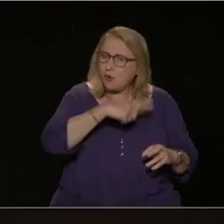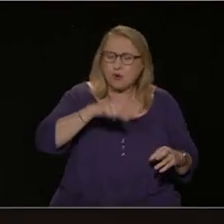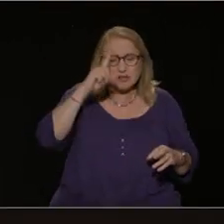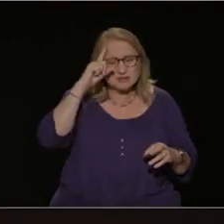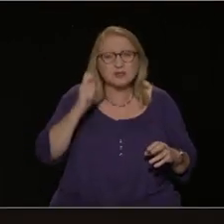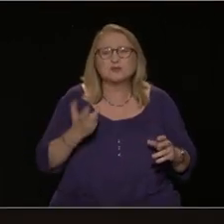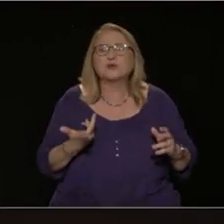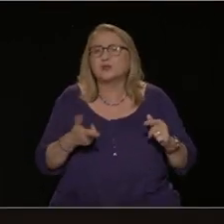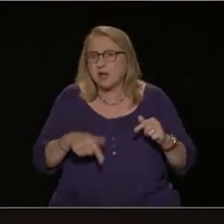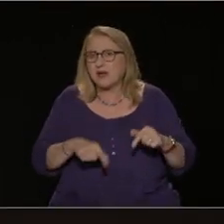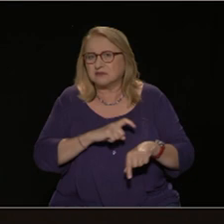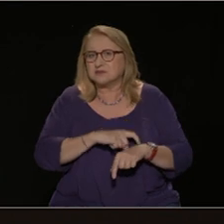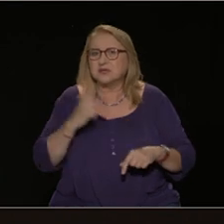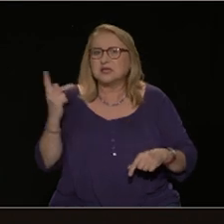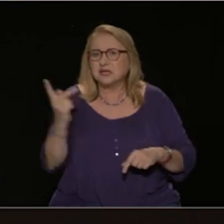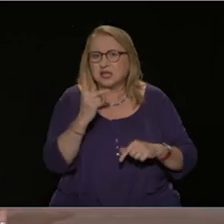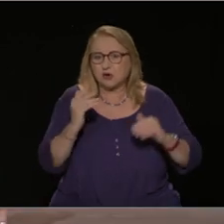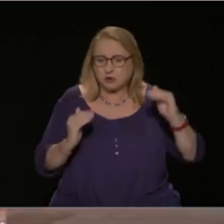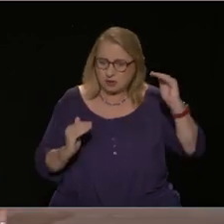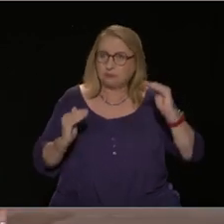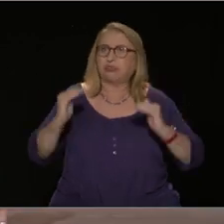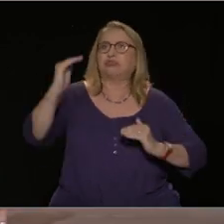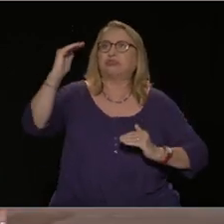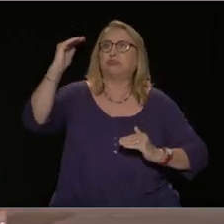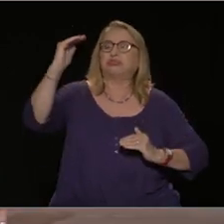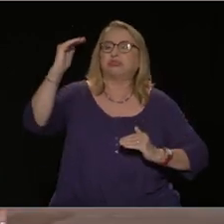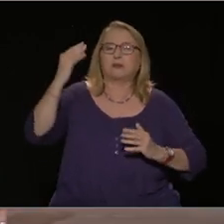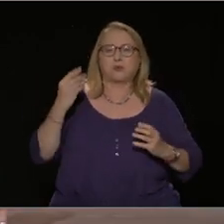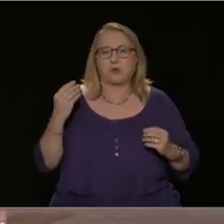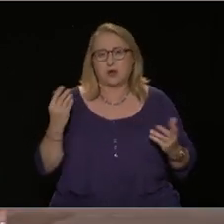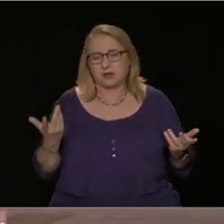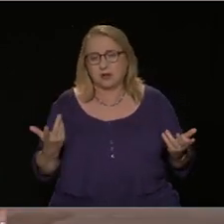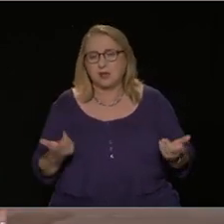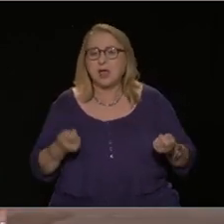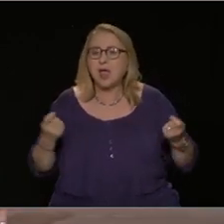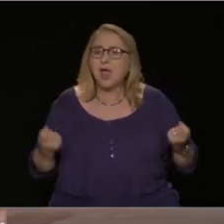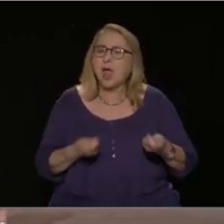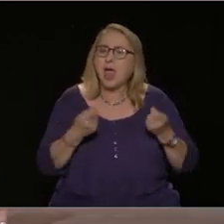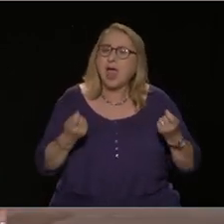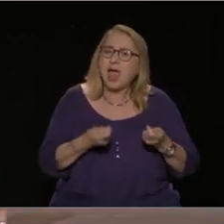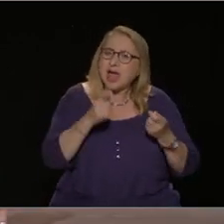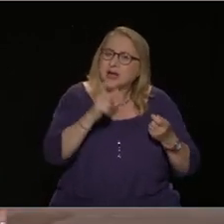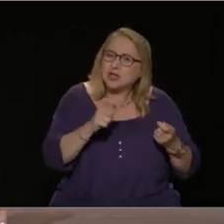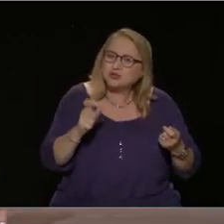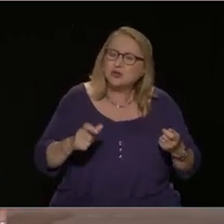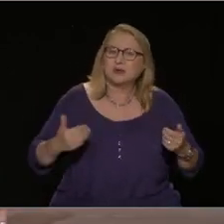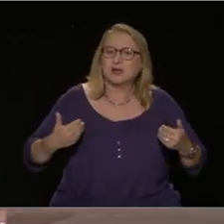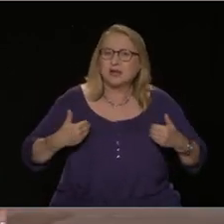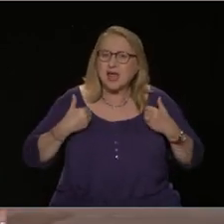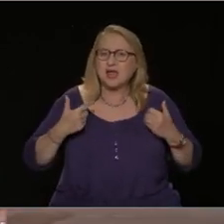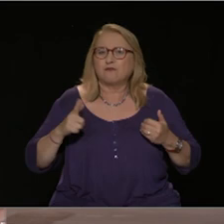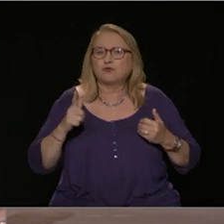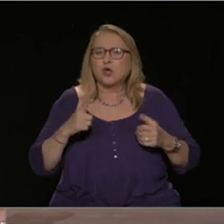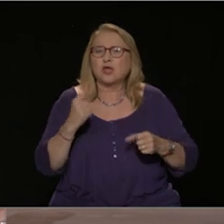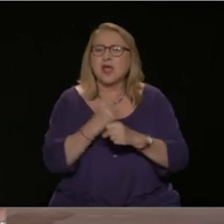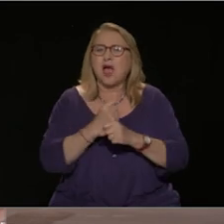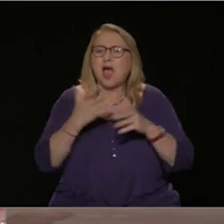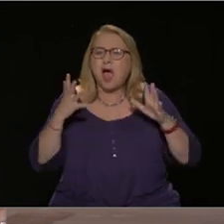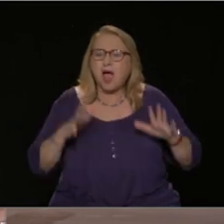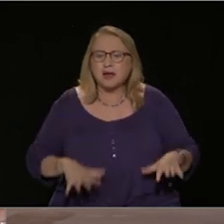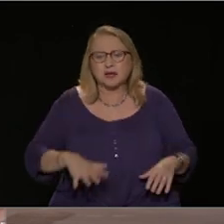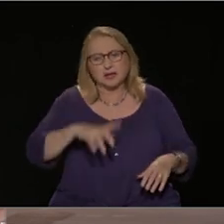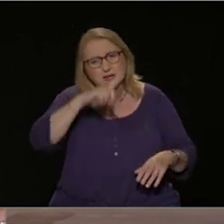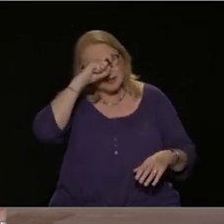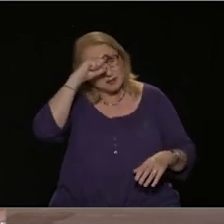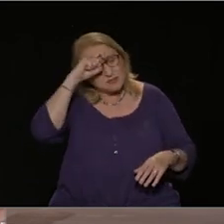κοινωνικές ανισότητες. Δηλαδή ενώ εργαζόμενοι, άνεργοι, νέοι, φτωχοί έχουν όλο και πιο δύσκολη πρόσβαση ή καθόλου